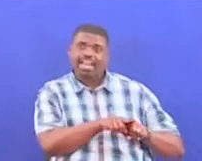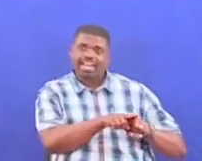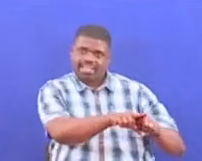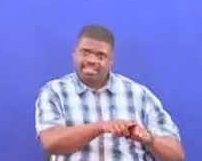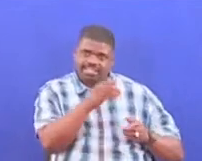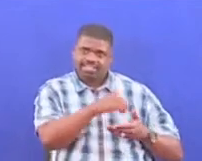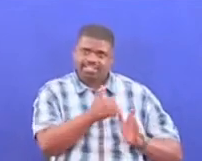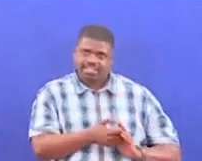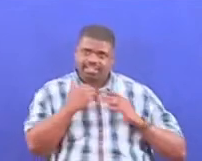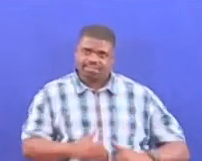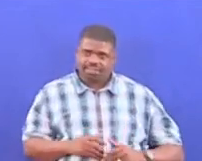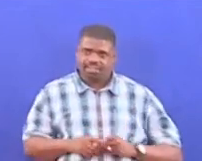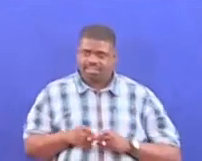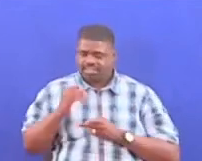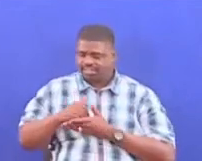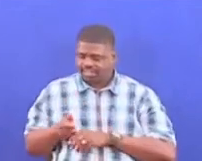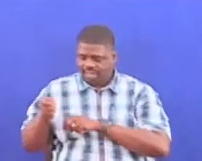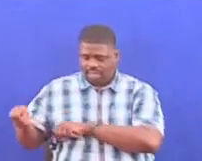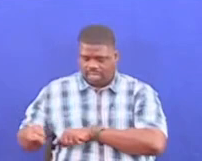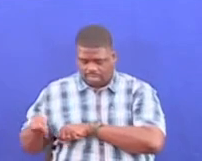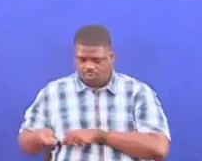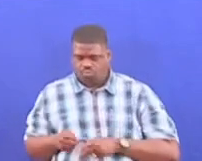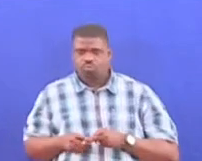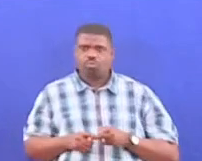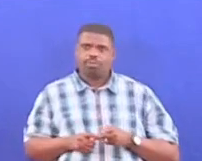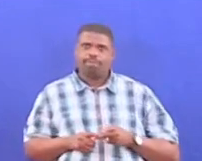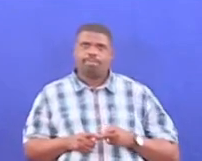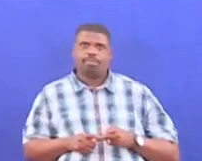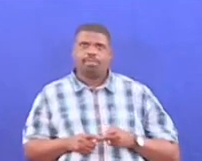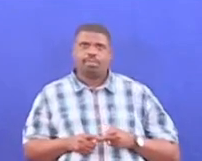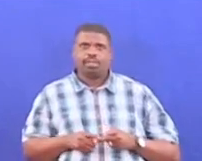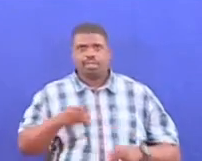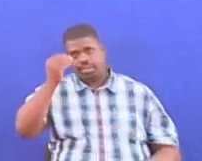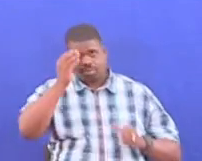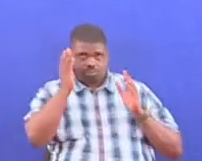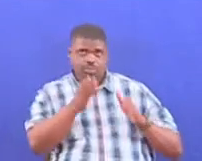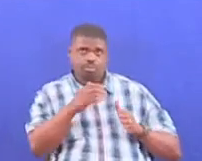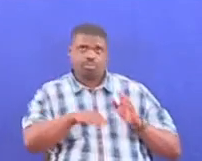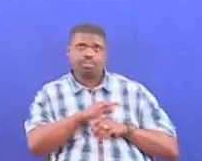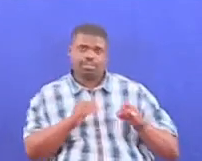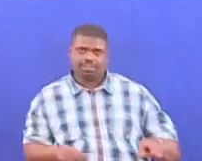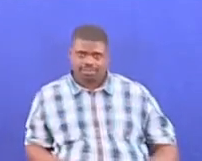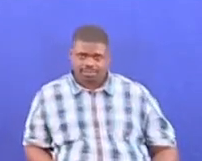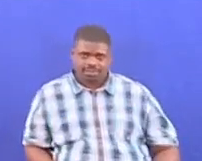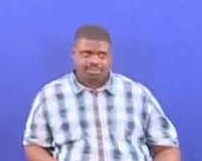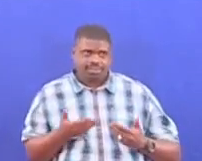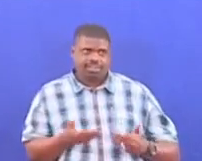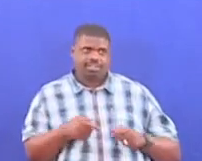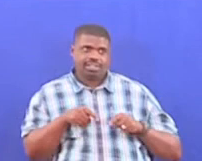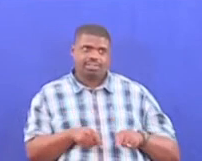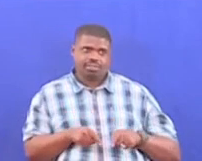sekta ya afya, sekta ya kilimo nishati na ata ilimu mwishuwa mwenye kiti mathala nisa hivi